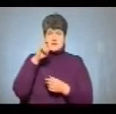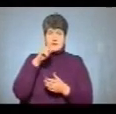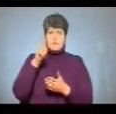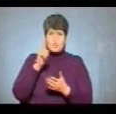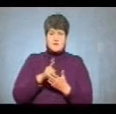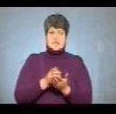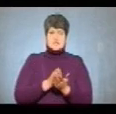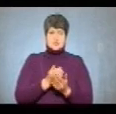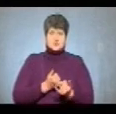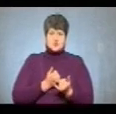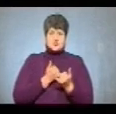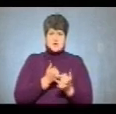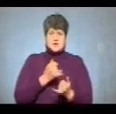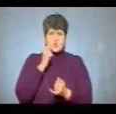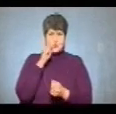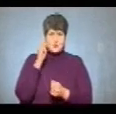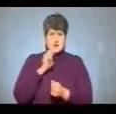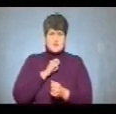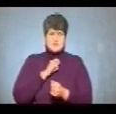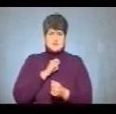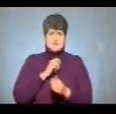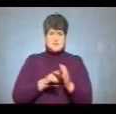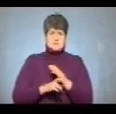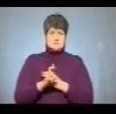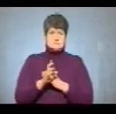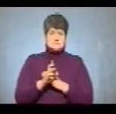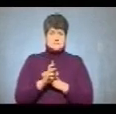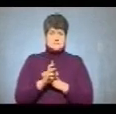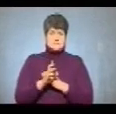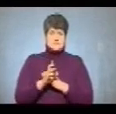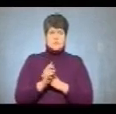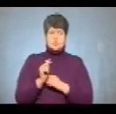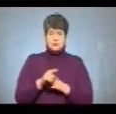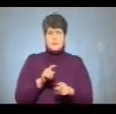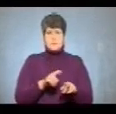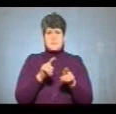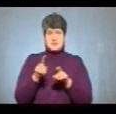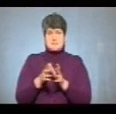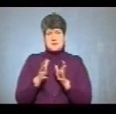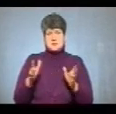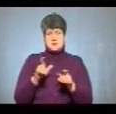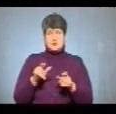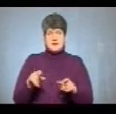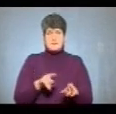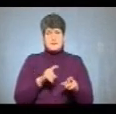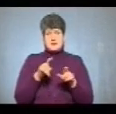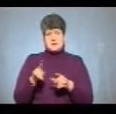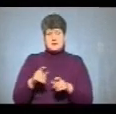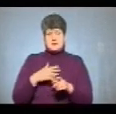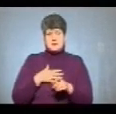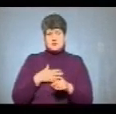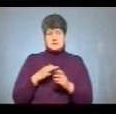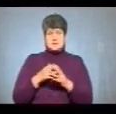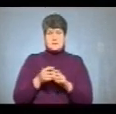служити українська служба, церква. Тому ми перейшли, більшість людей нашого села перейшли,